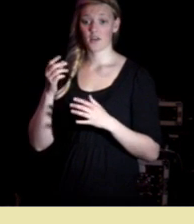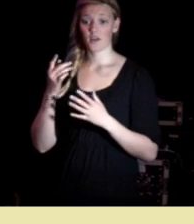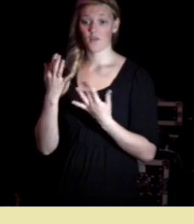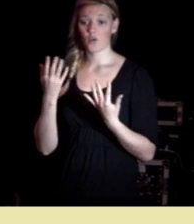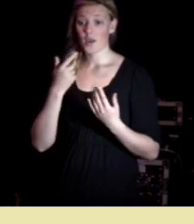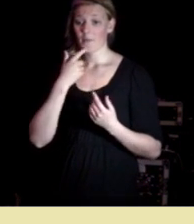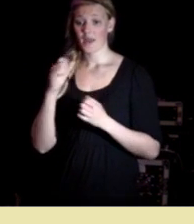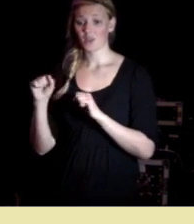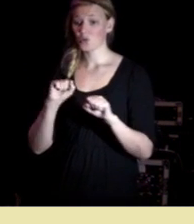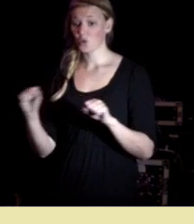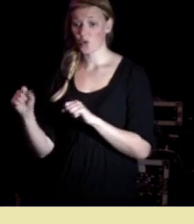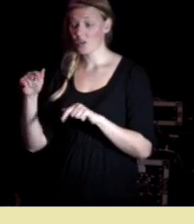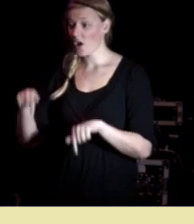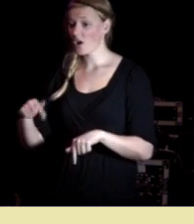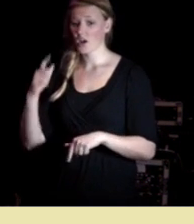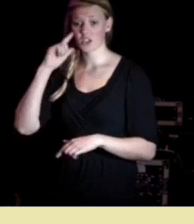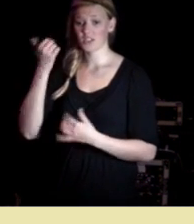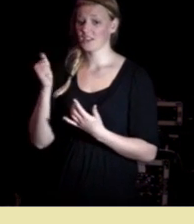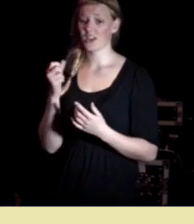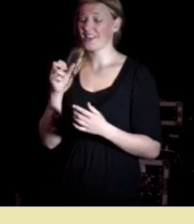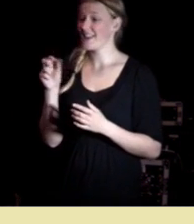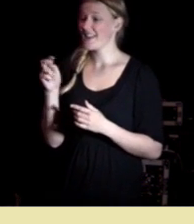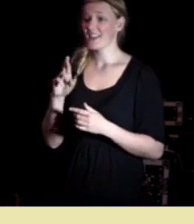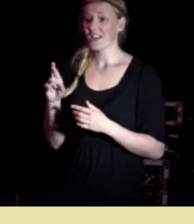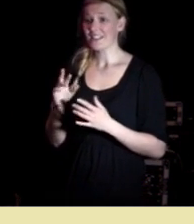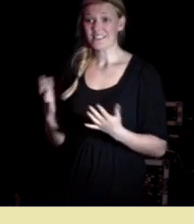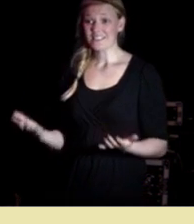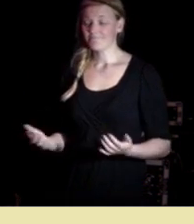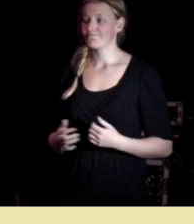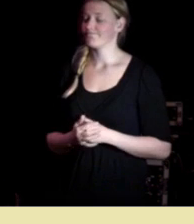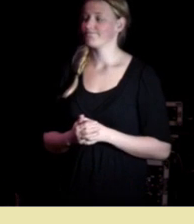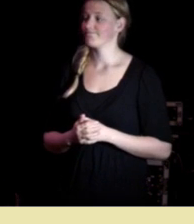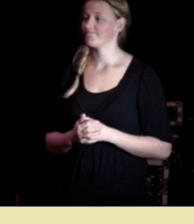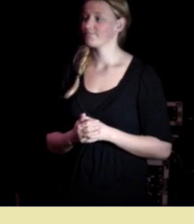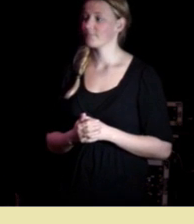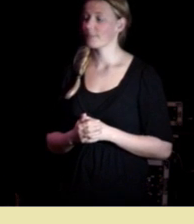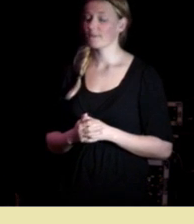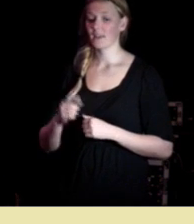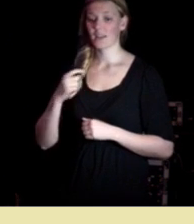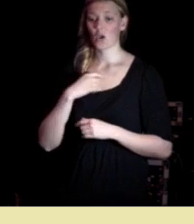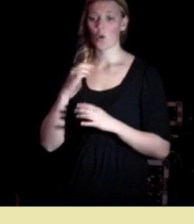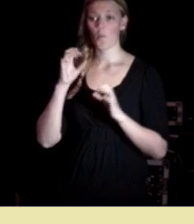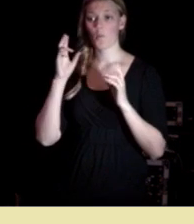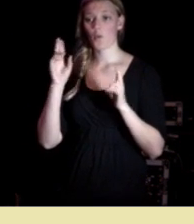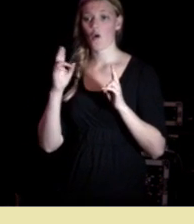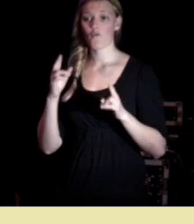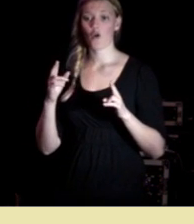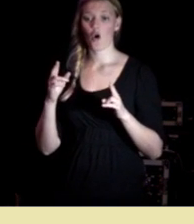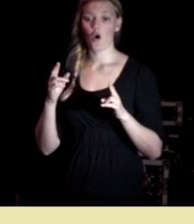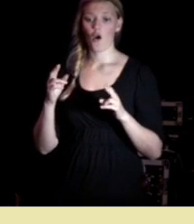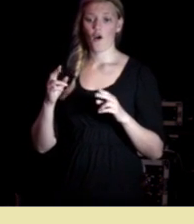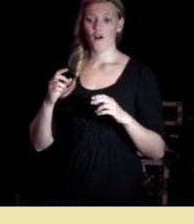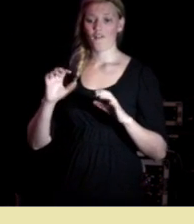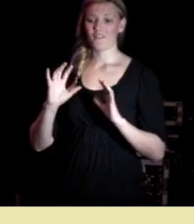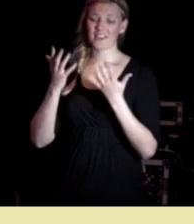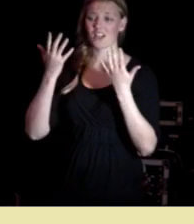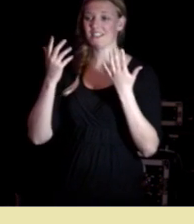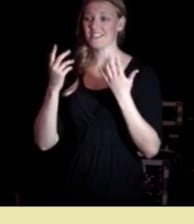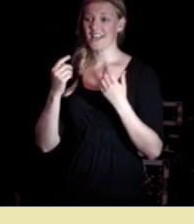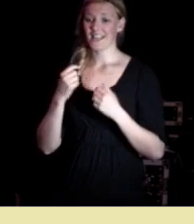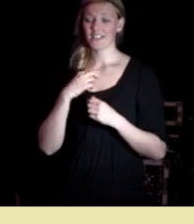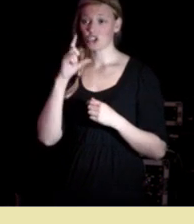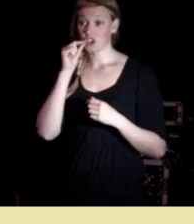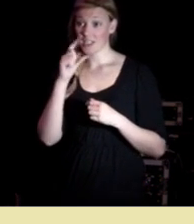nødvendigvis drevet av genuin nysgjerrighet det å prøve å vitalisere en nysgjerrighet når de